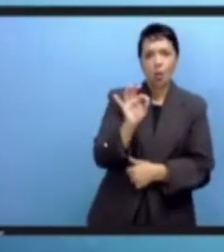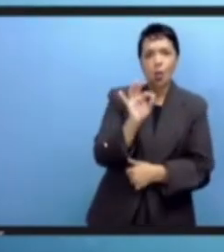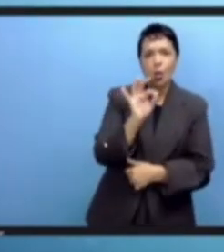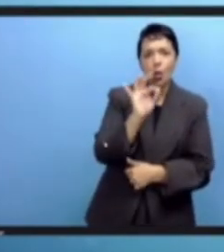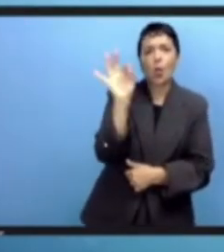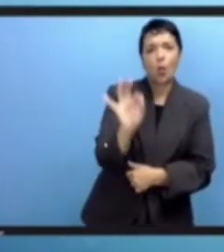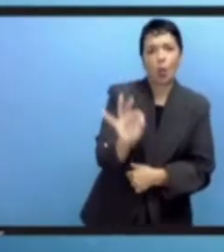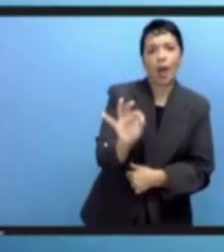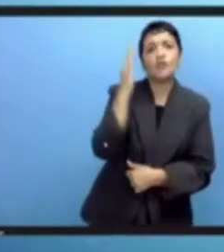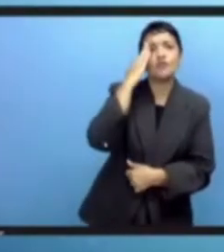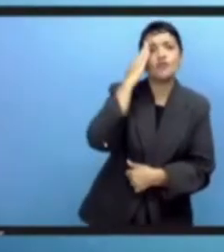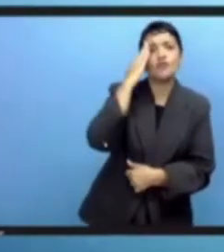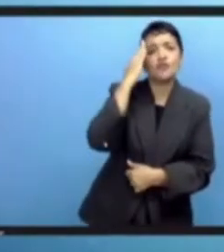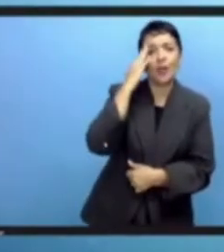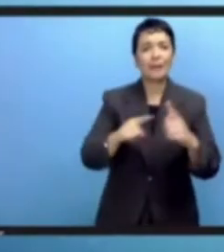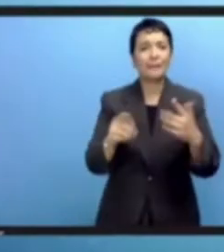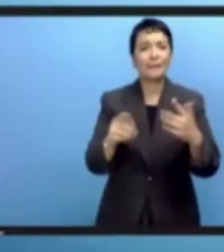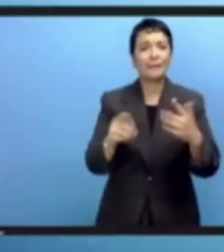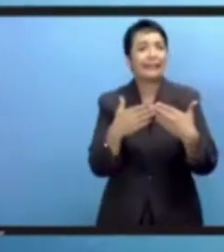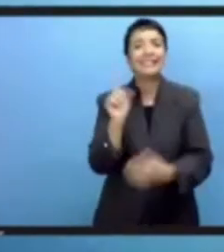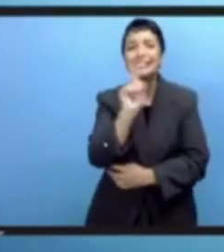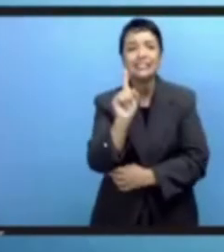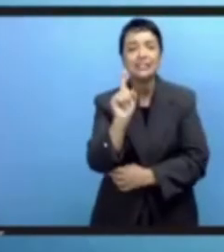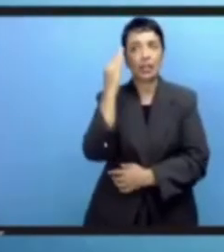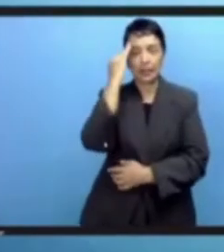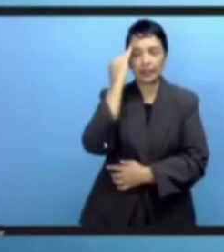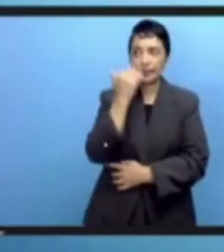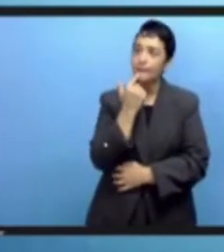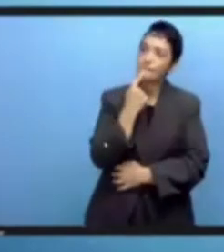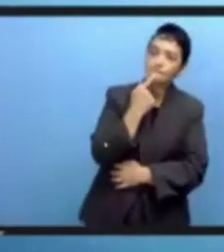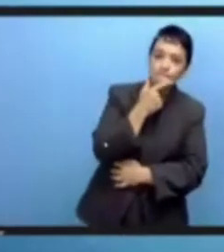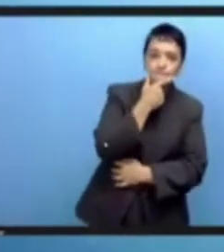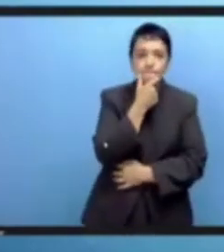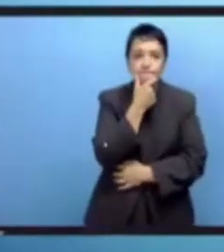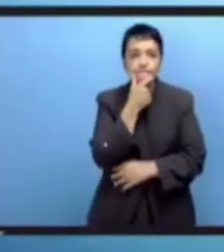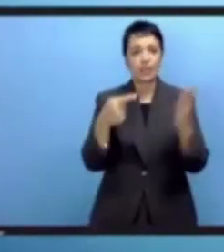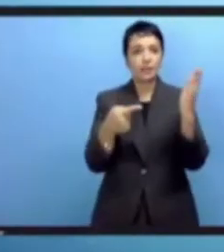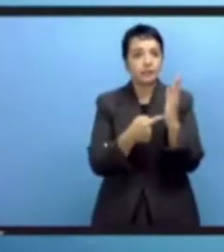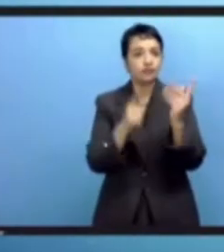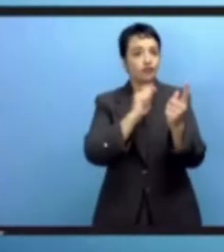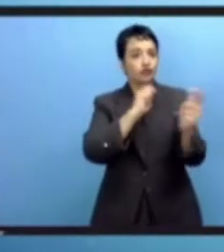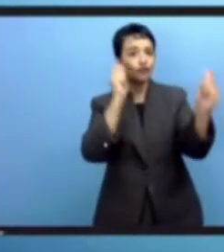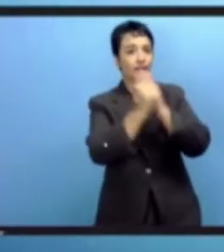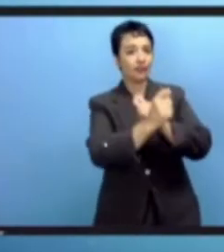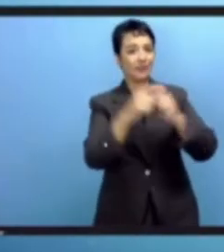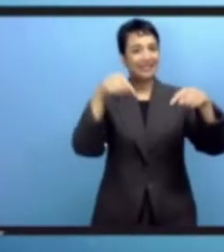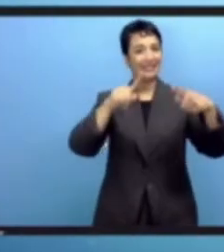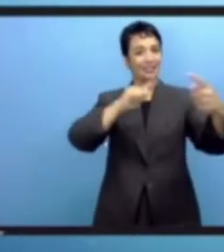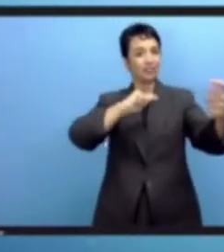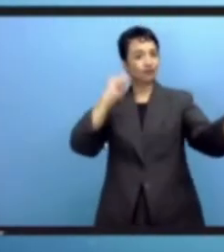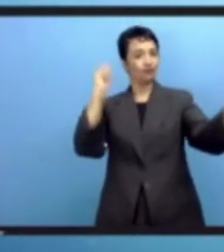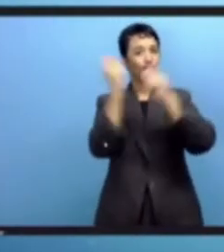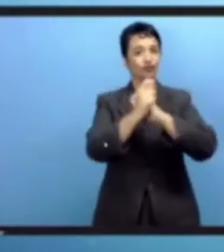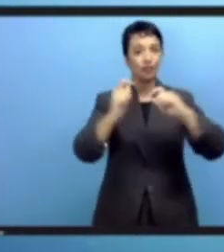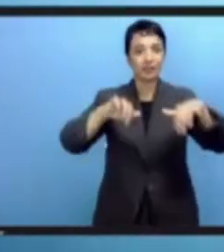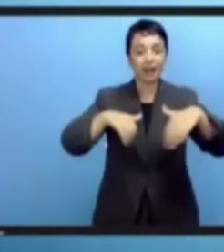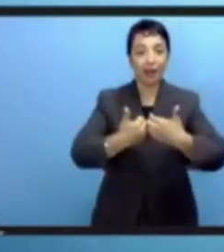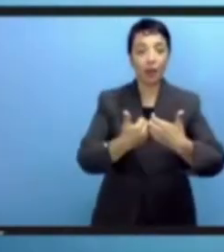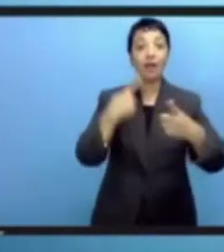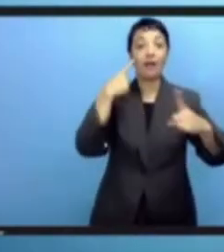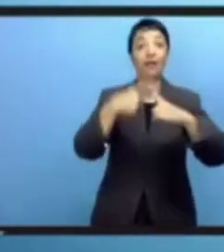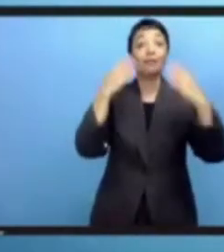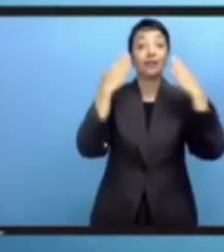هو أمر مهم ولكن بالنسبة للحدود الخاصة بالتحول الرقمي ليست من الأمر السهل